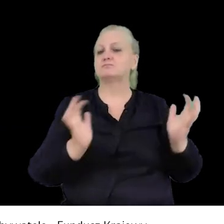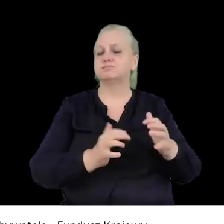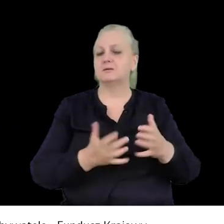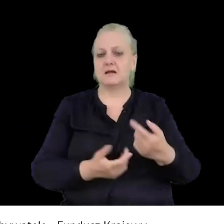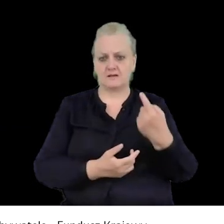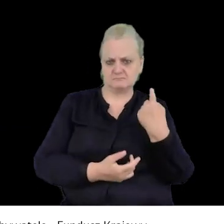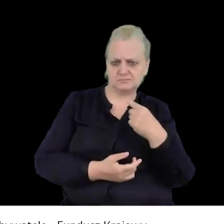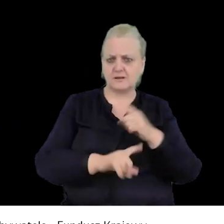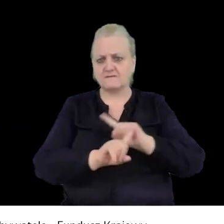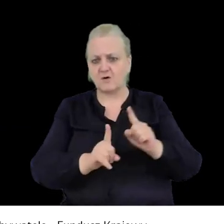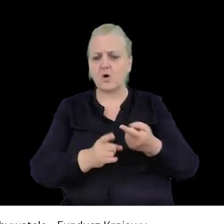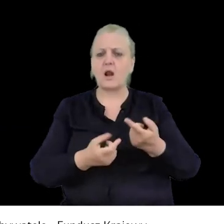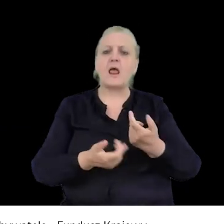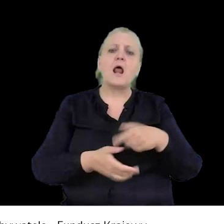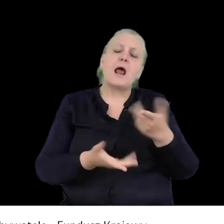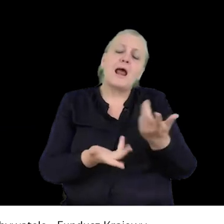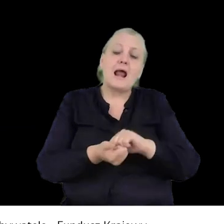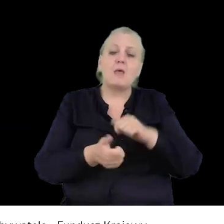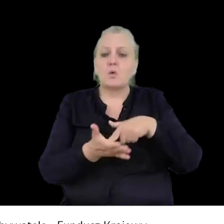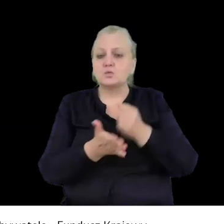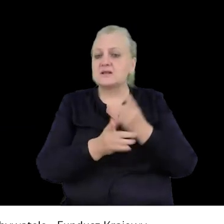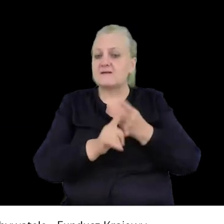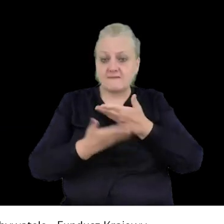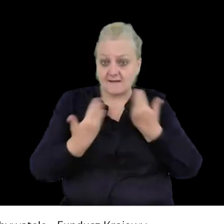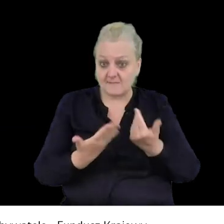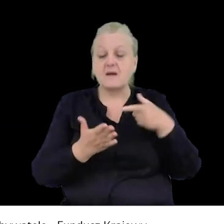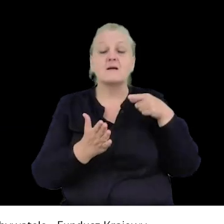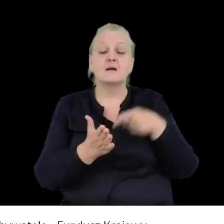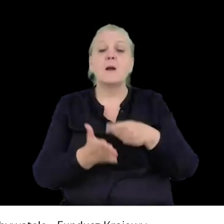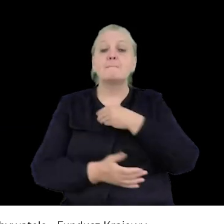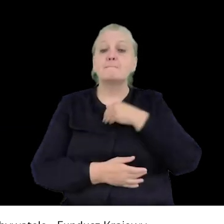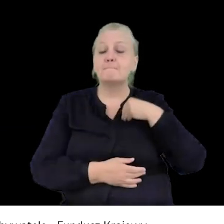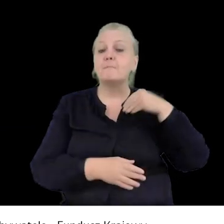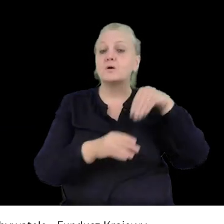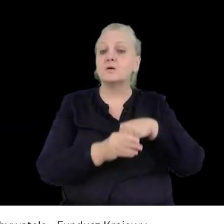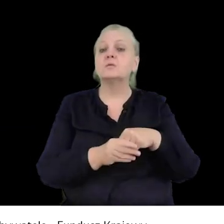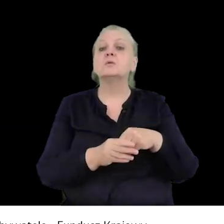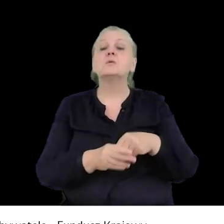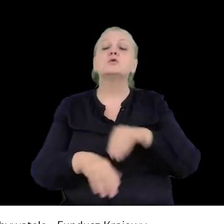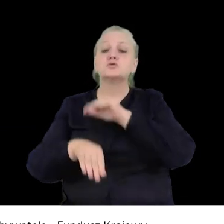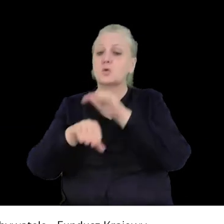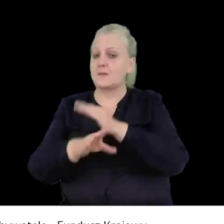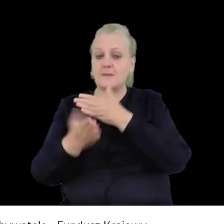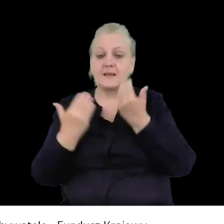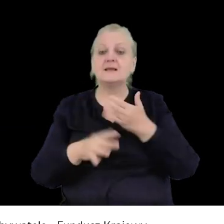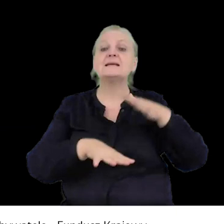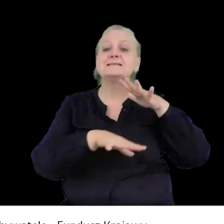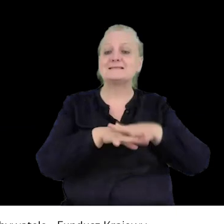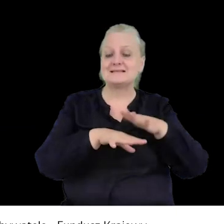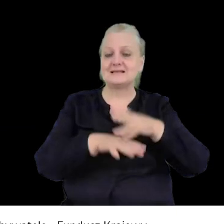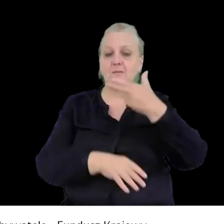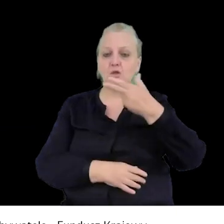zakazane czy nielegalne. W Polsce mamy zamiast tego, więc zamiast potrzeby dostania zgody, mamy jedynie system notyfikacji,